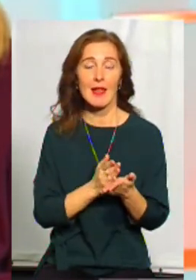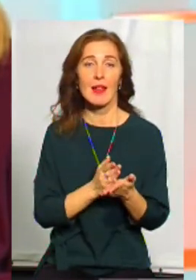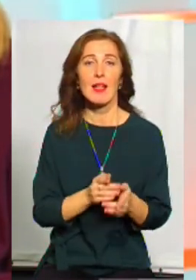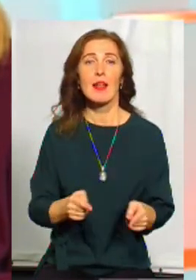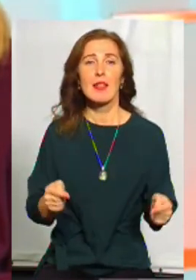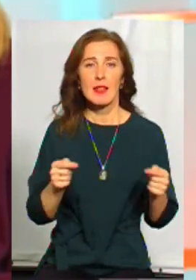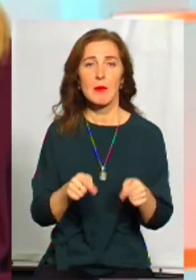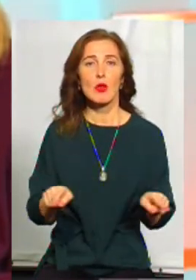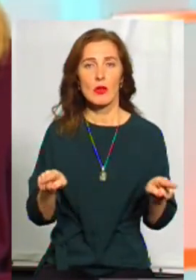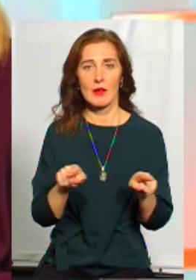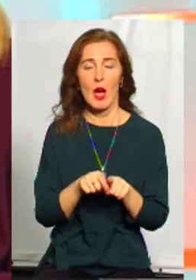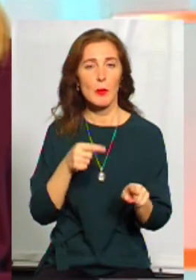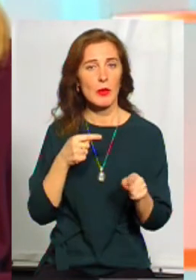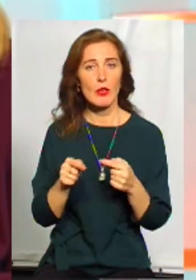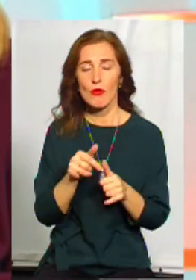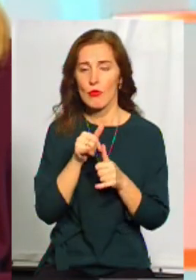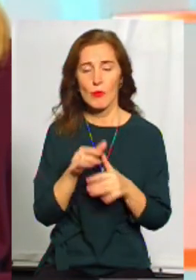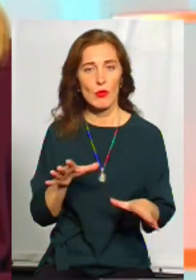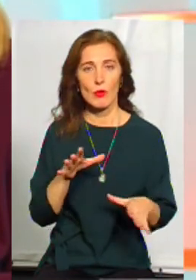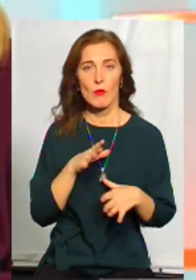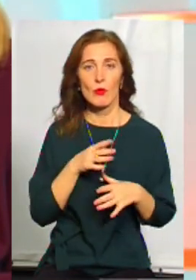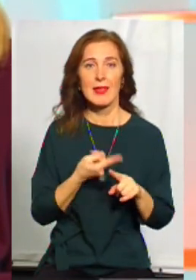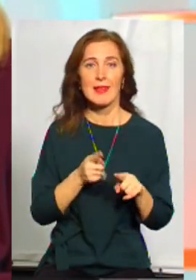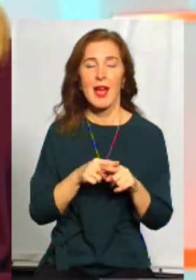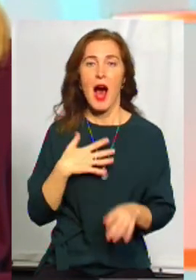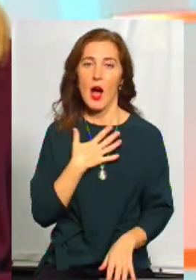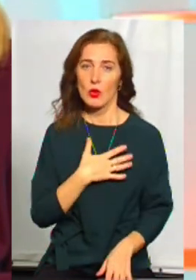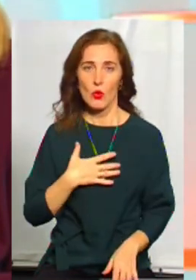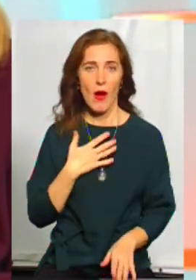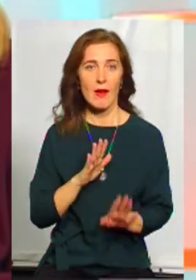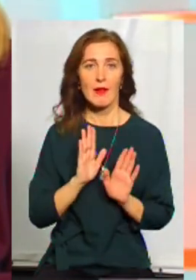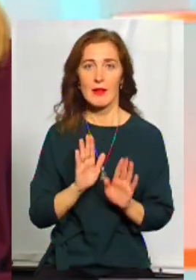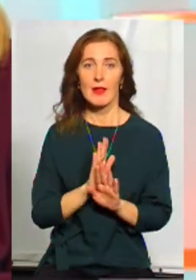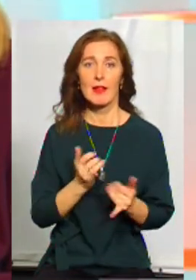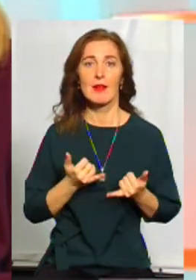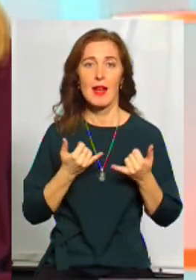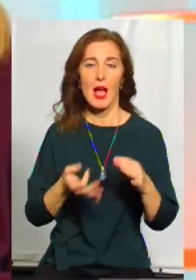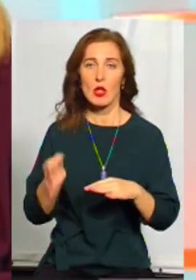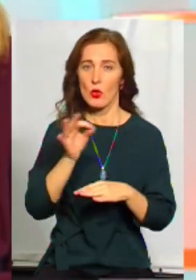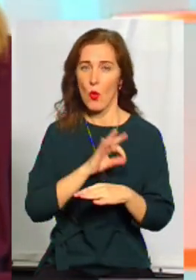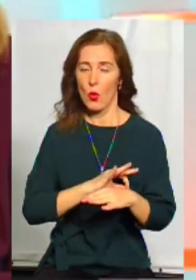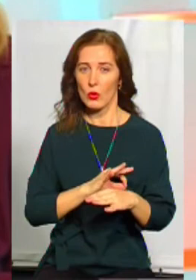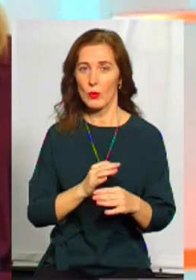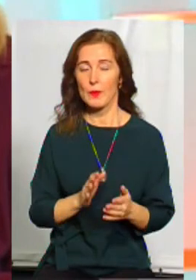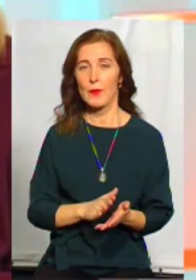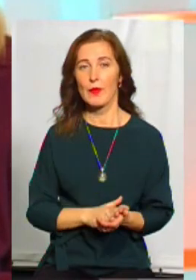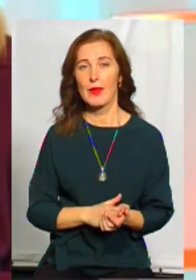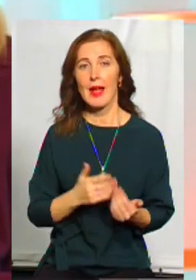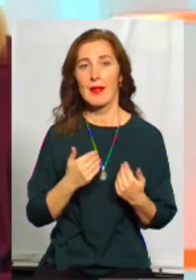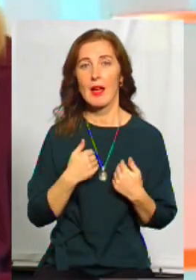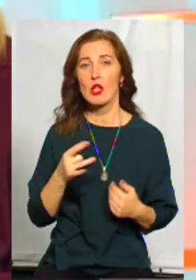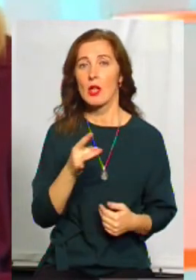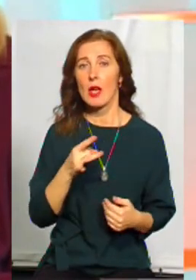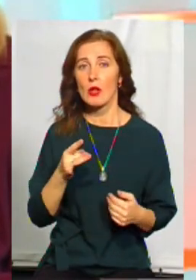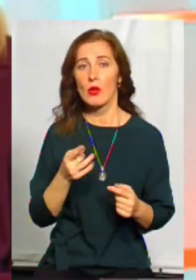Інакше не може стояти. І це актуально не тільки для Сходу, там, де лінія фронту, чи там прифронтових наших районів.